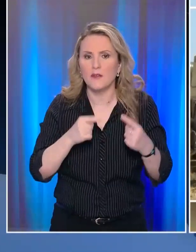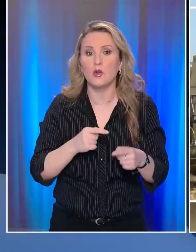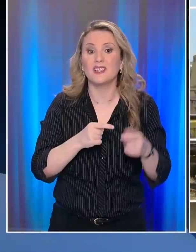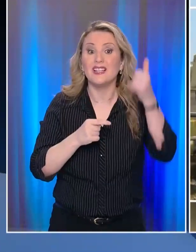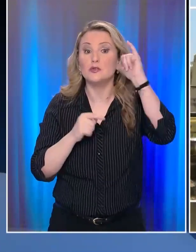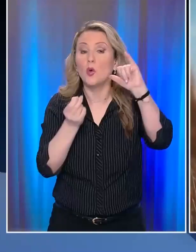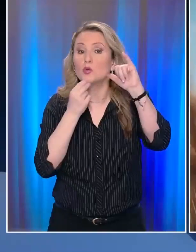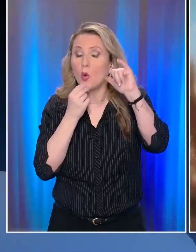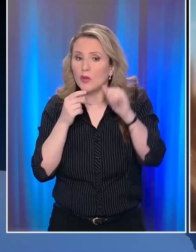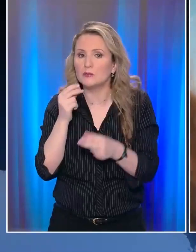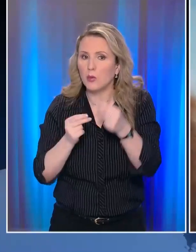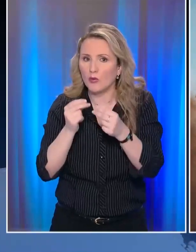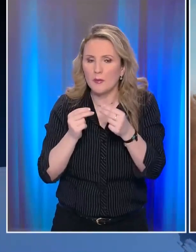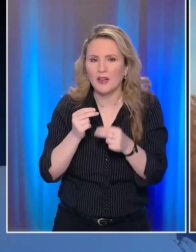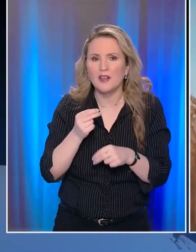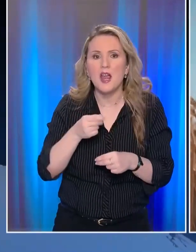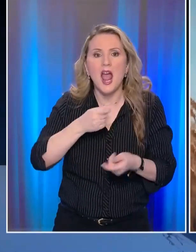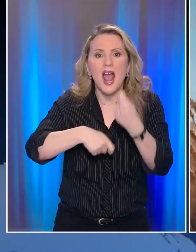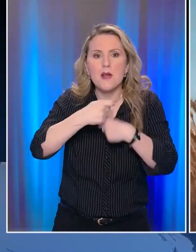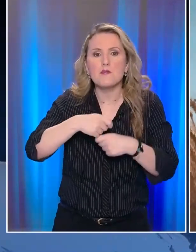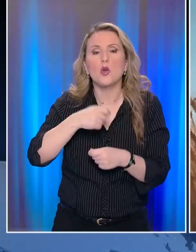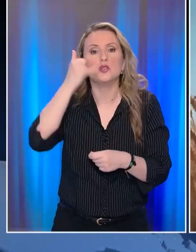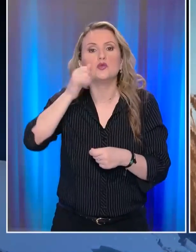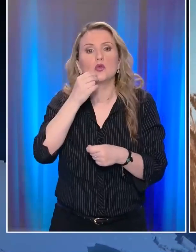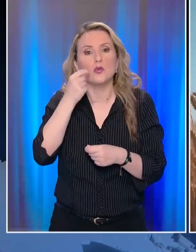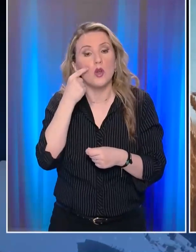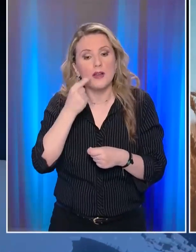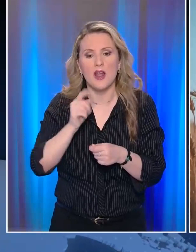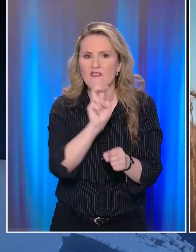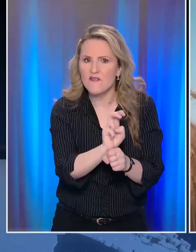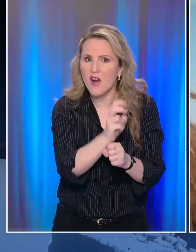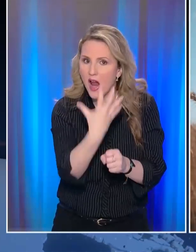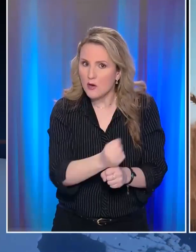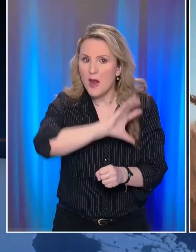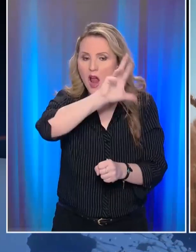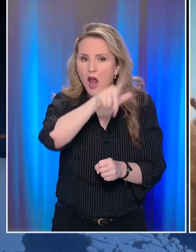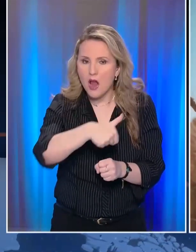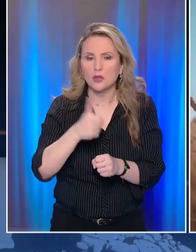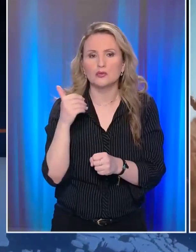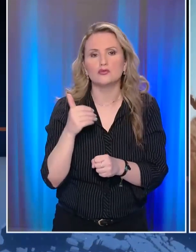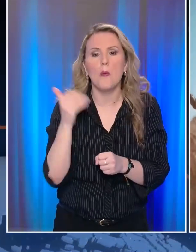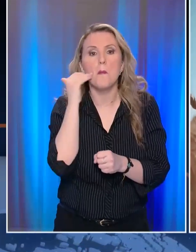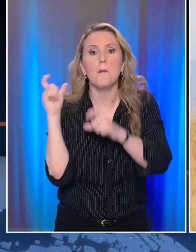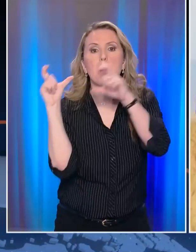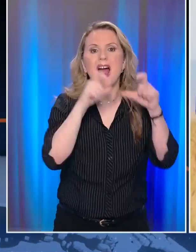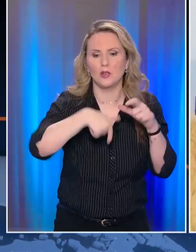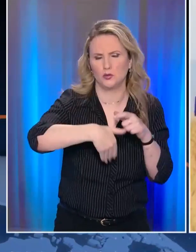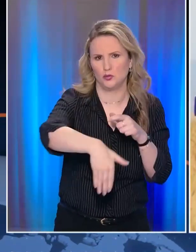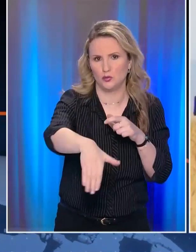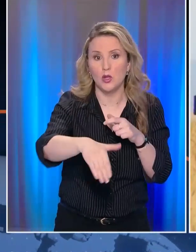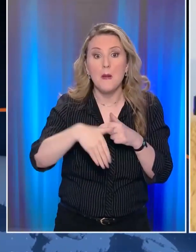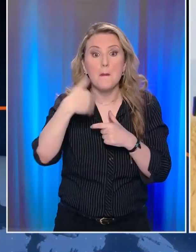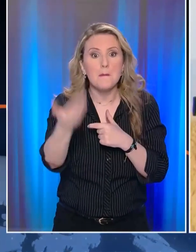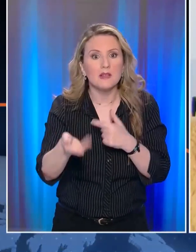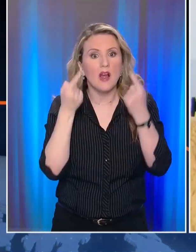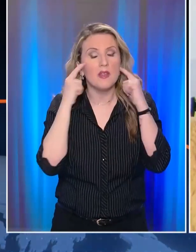των ζώων Μιλώντας στο όπεν έμπορι ζωοτροφών έχουν επισημάνει πως τα αποθέματα σε Δημητριακά Αρκούν μέχρι τον προσεχή Μάιο χωρίς να μπορούν